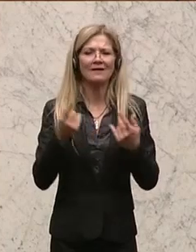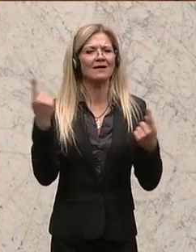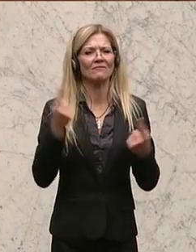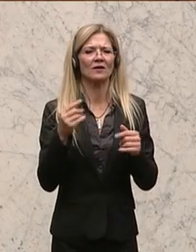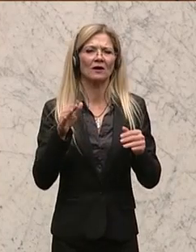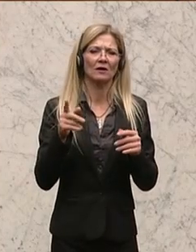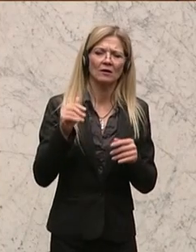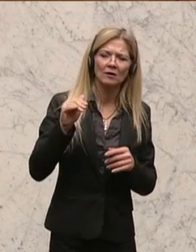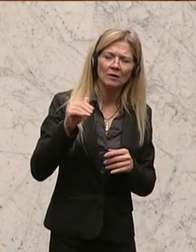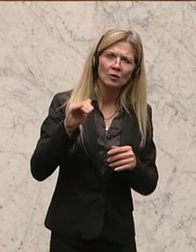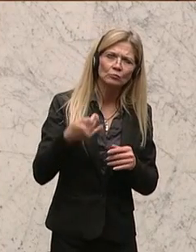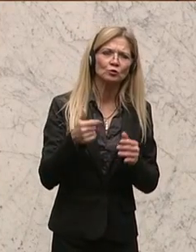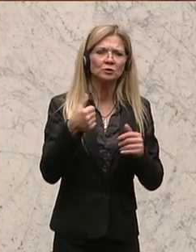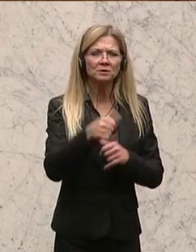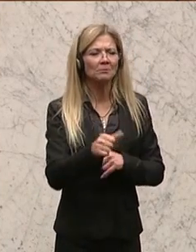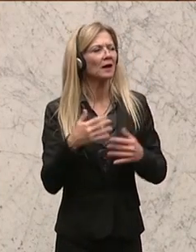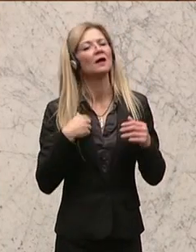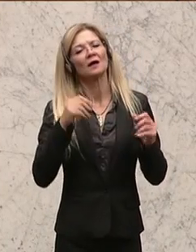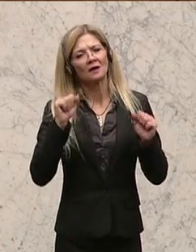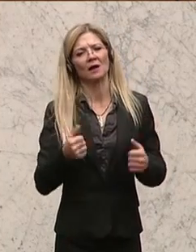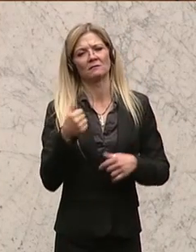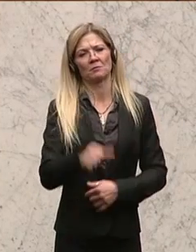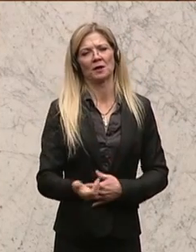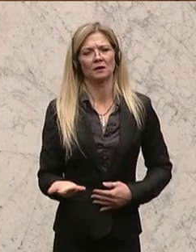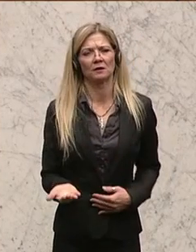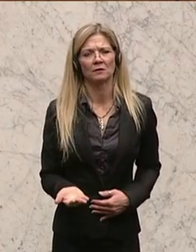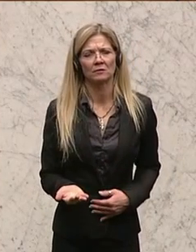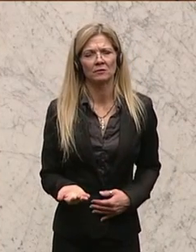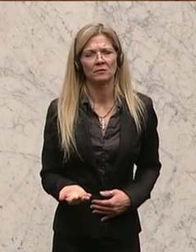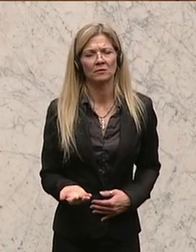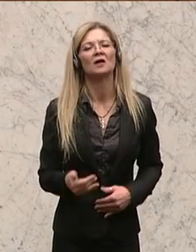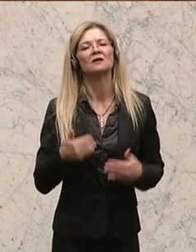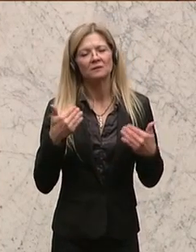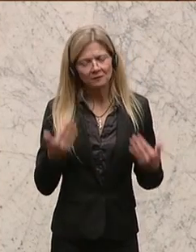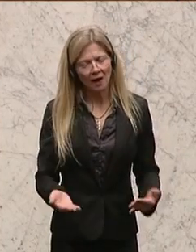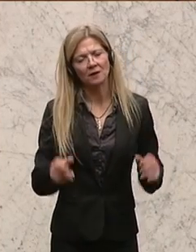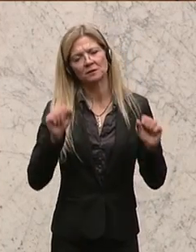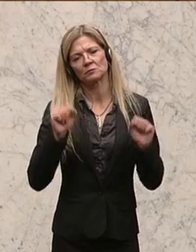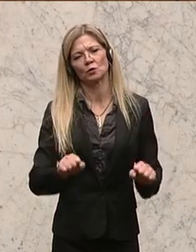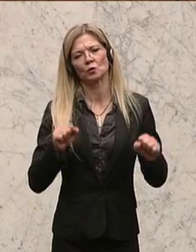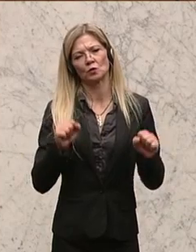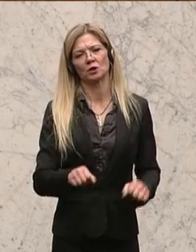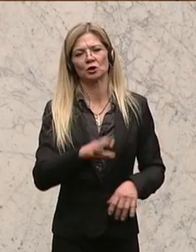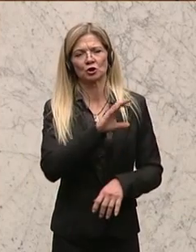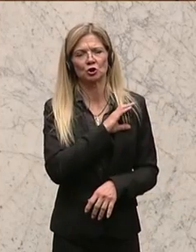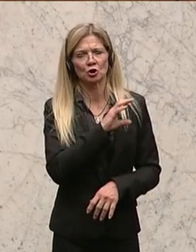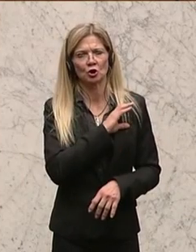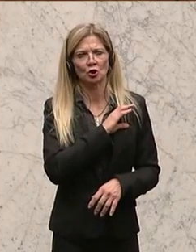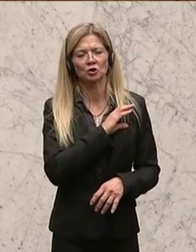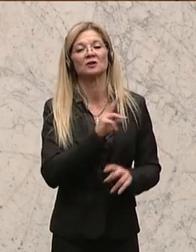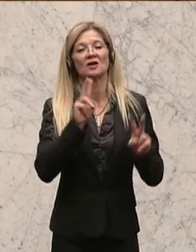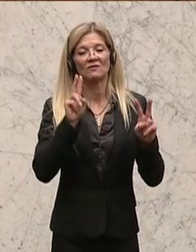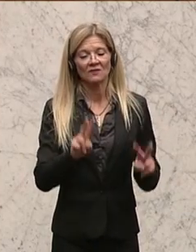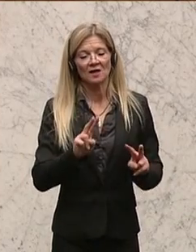Kräfte in diesem Land beteiligen können. Dann haben wir vielleicht eine Chance, tatsächlich einmal zu einem reformierten